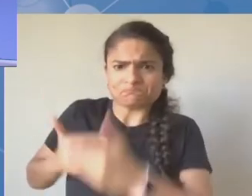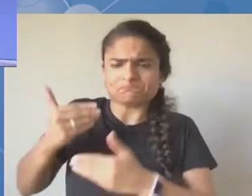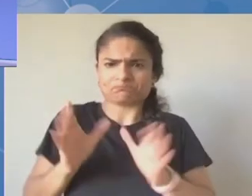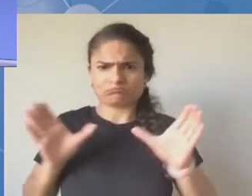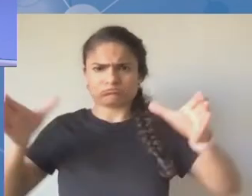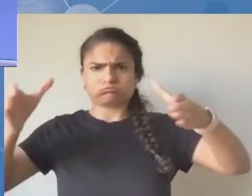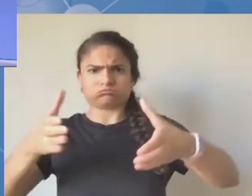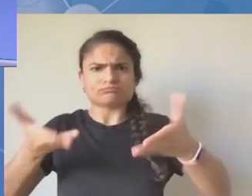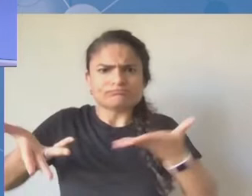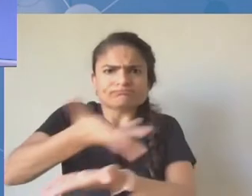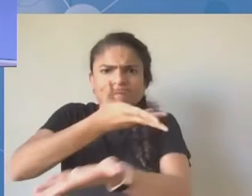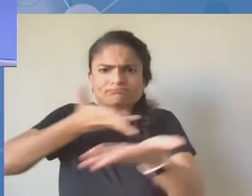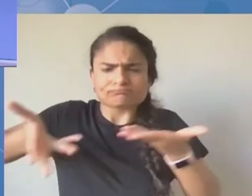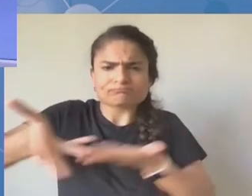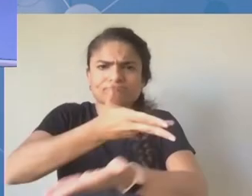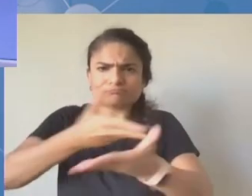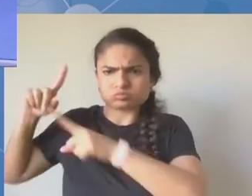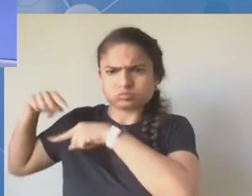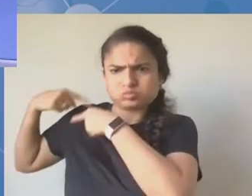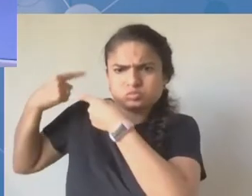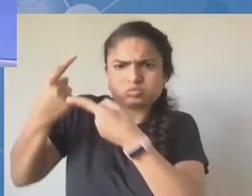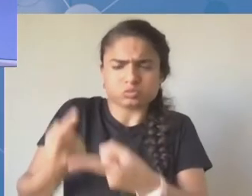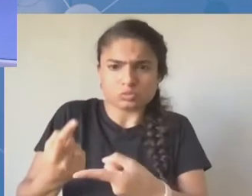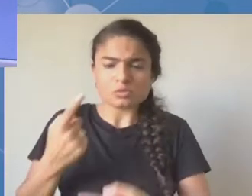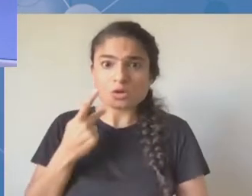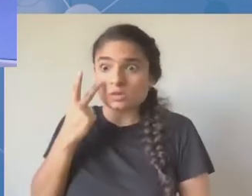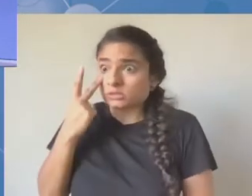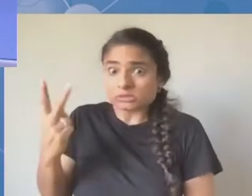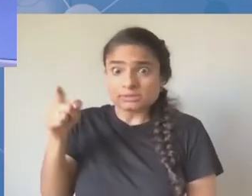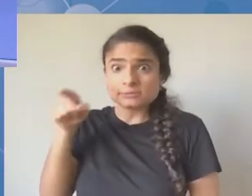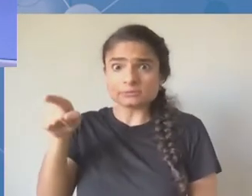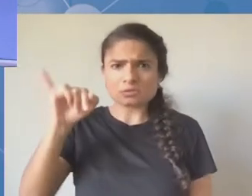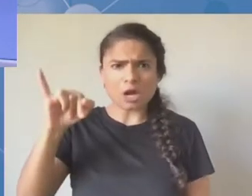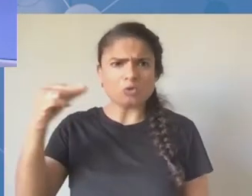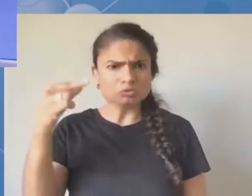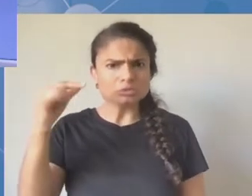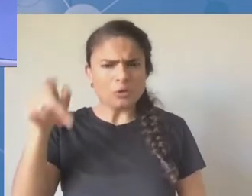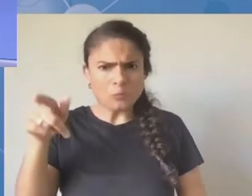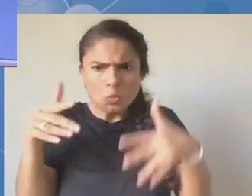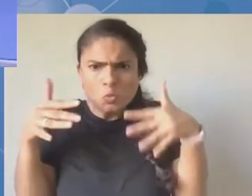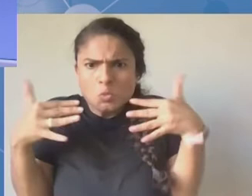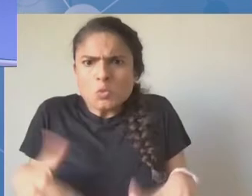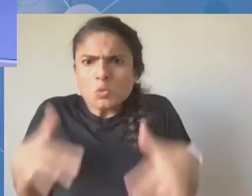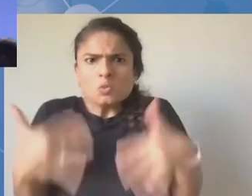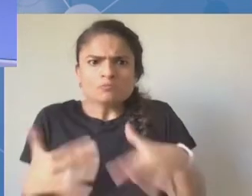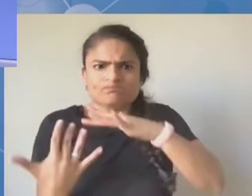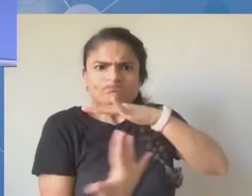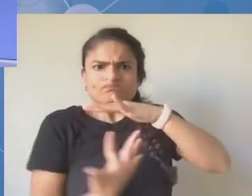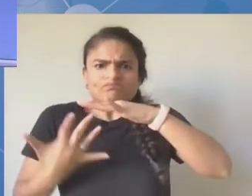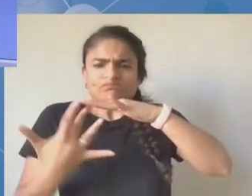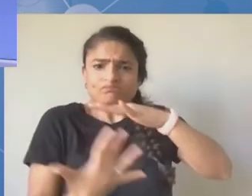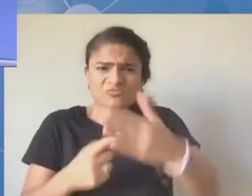Cyfrowym. Chciałabym podziękować Polsce za to, że mamy dzięki organizatorom